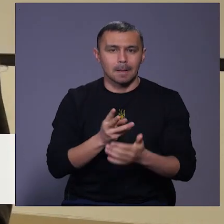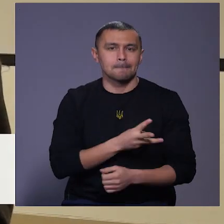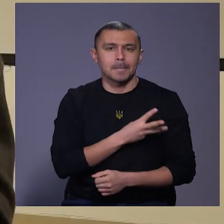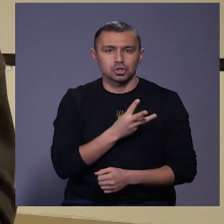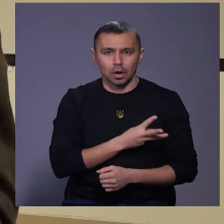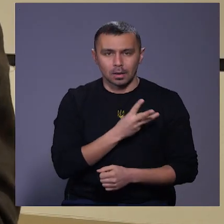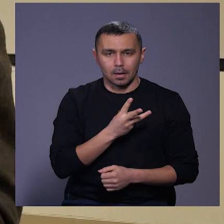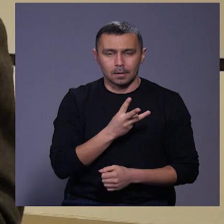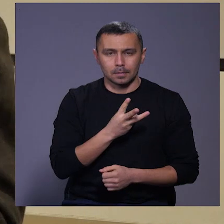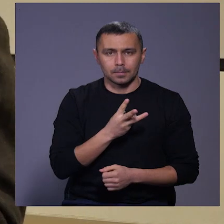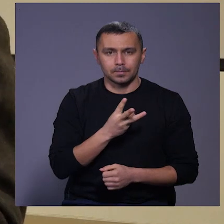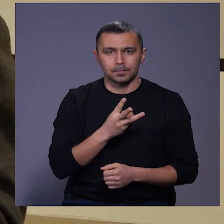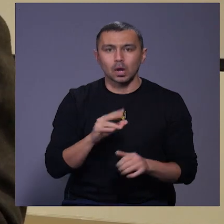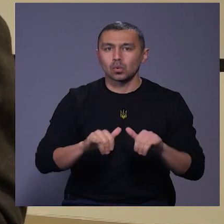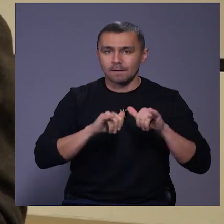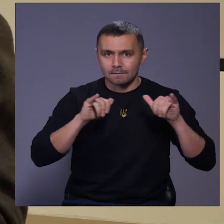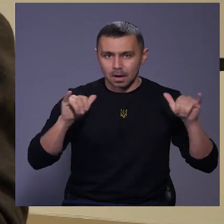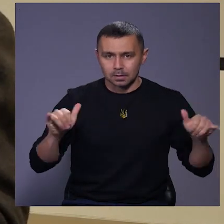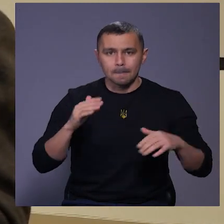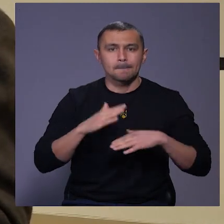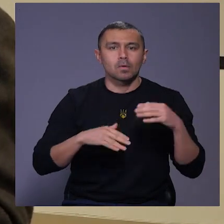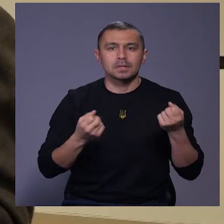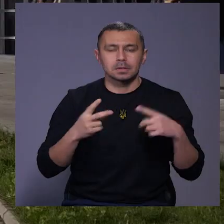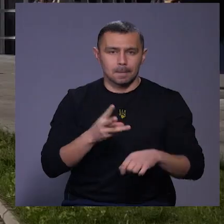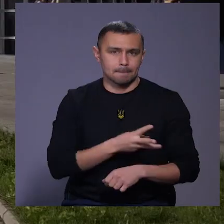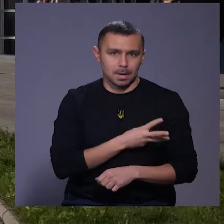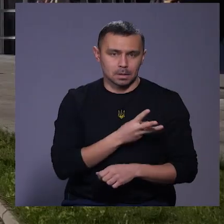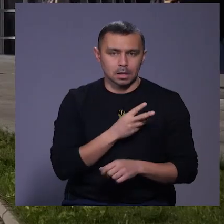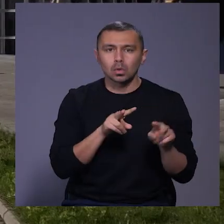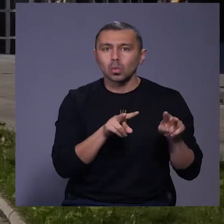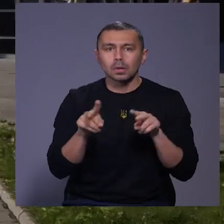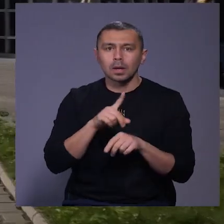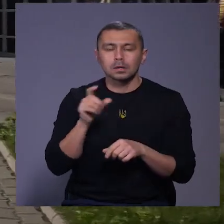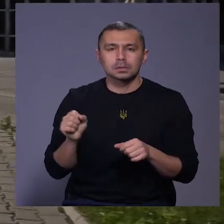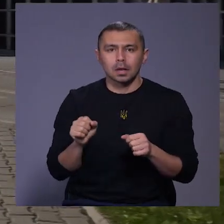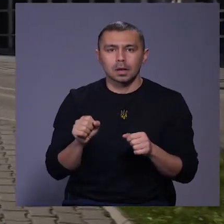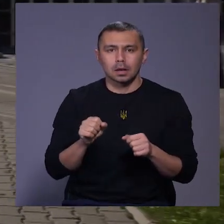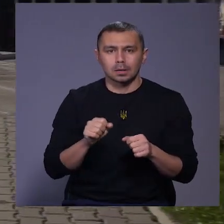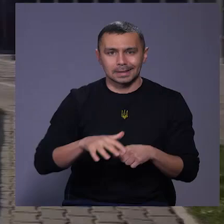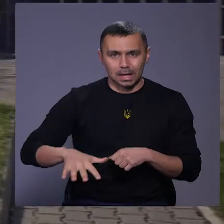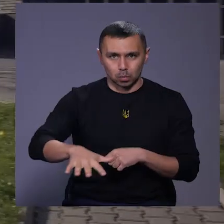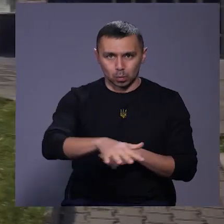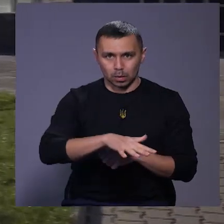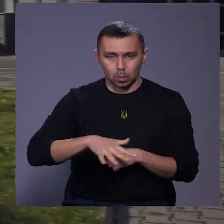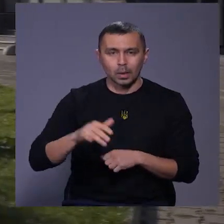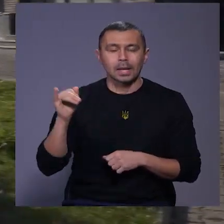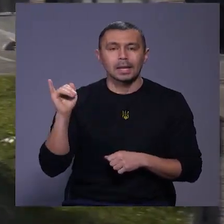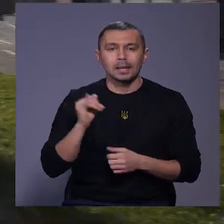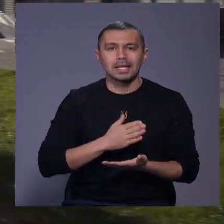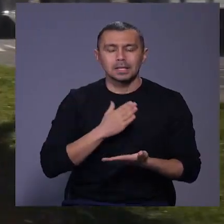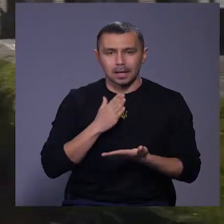розвиватися професійно, є бажання доглядати зелені території, є